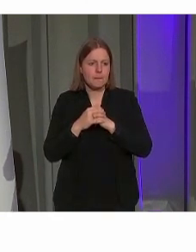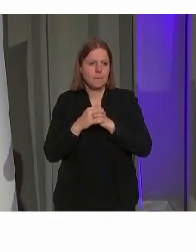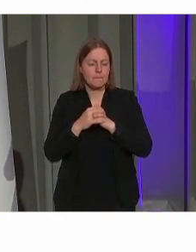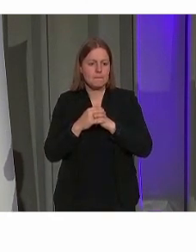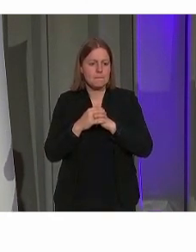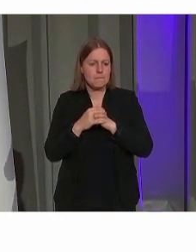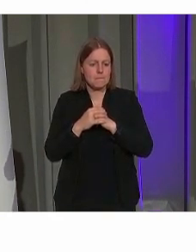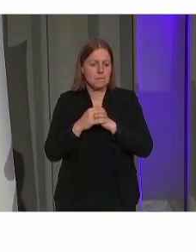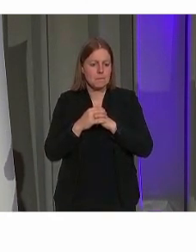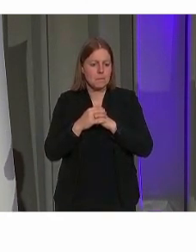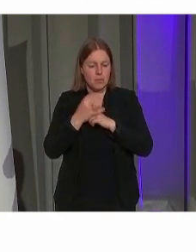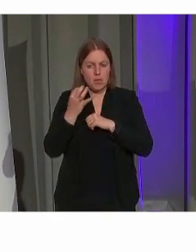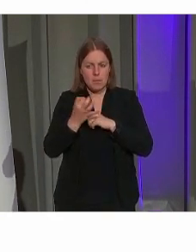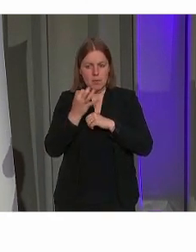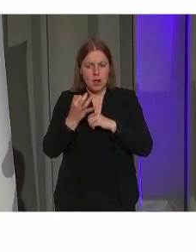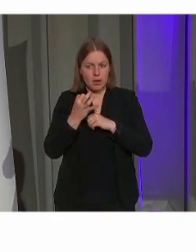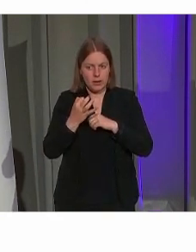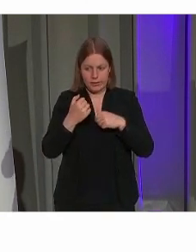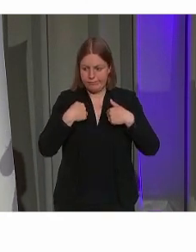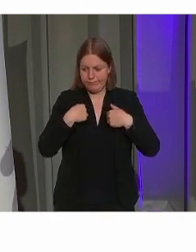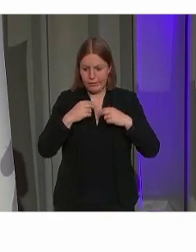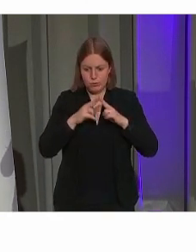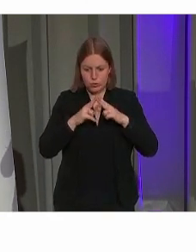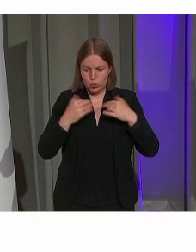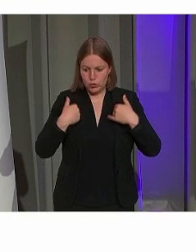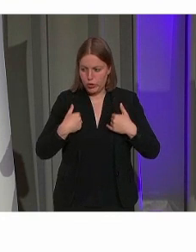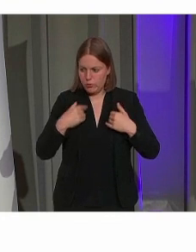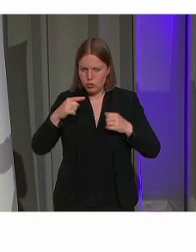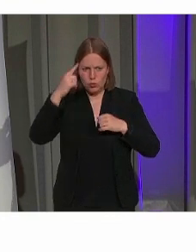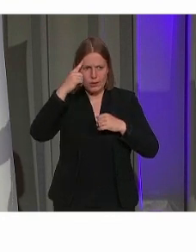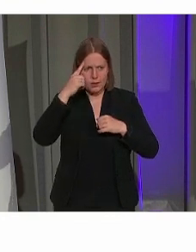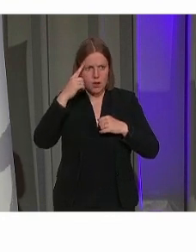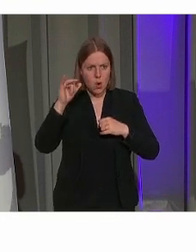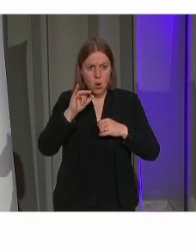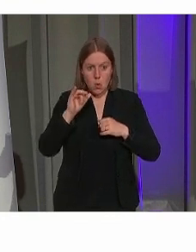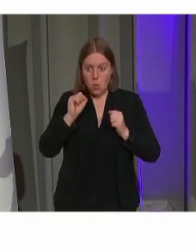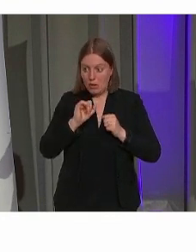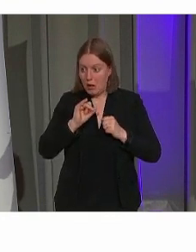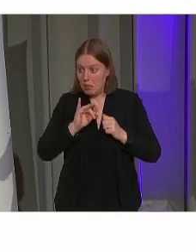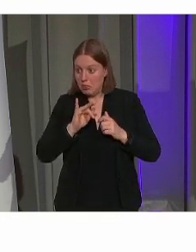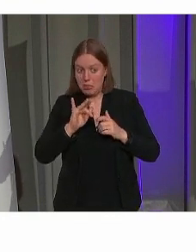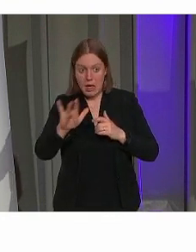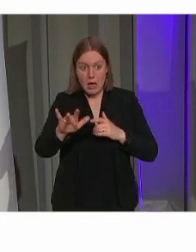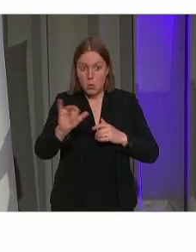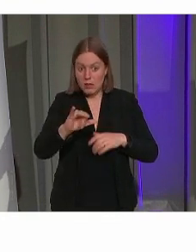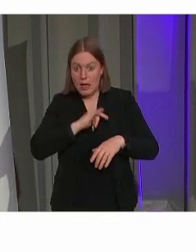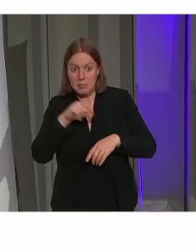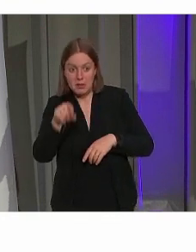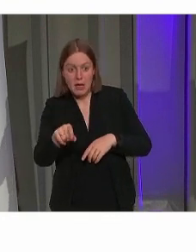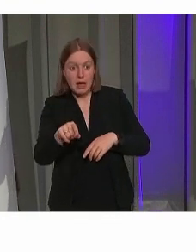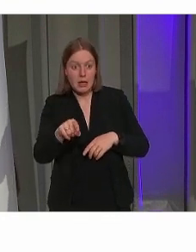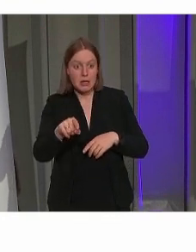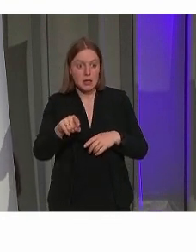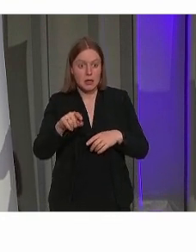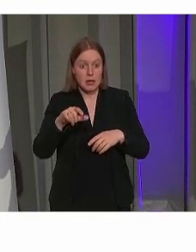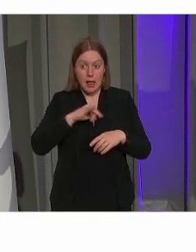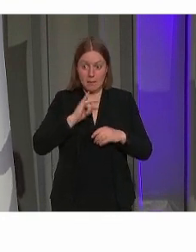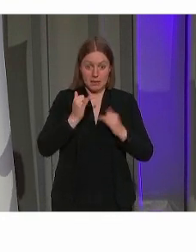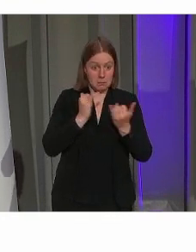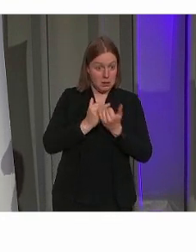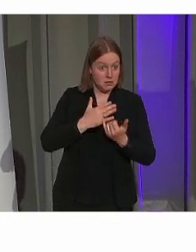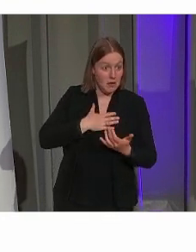Het is zeer belangrijk dat je weet als bezoeker wat kan ik daar vinden. Kan ik daar terecht? Is er iets voor mij?